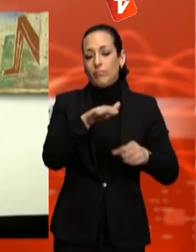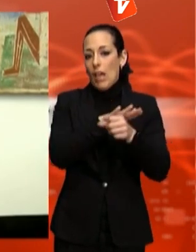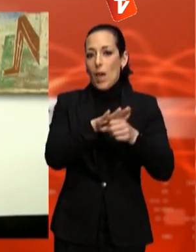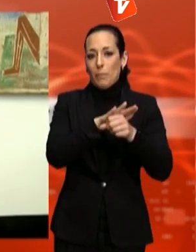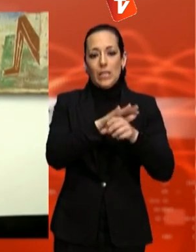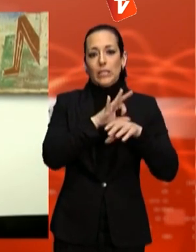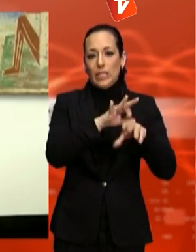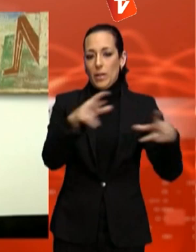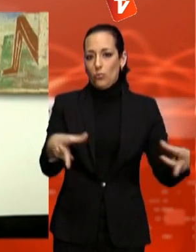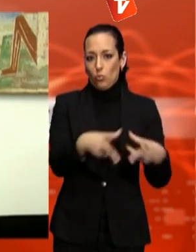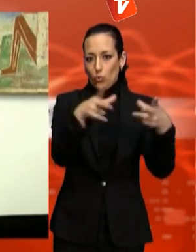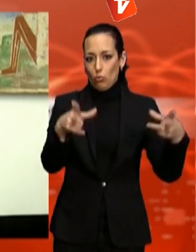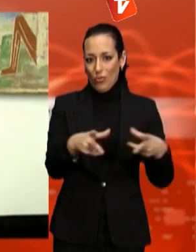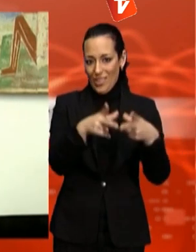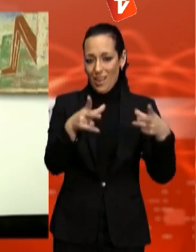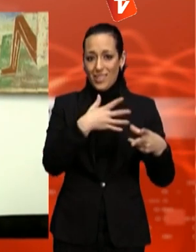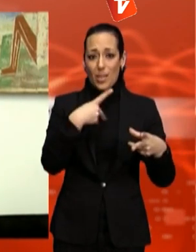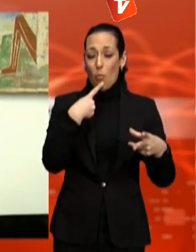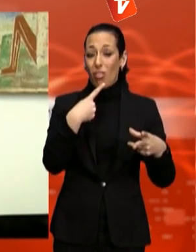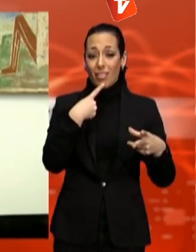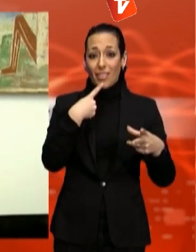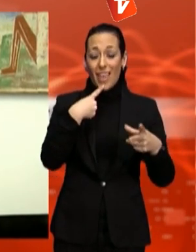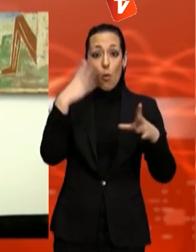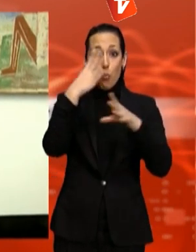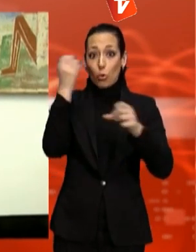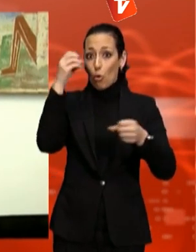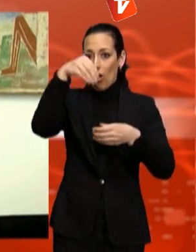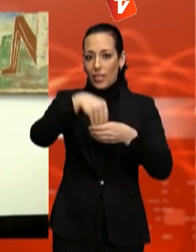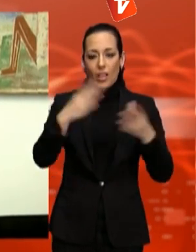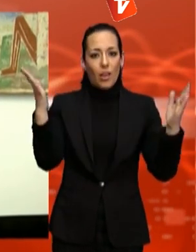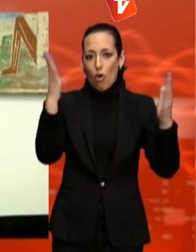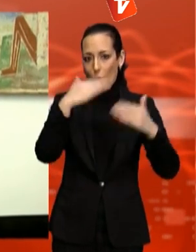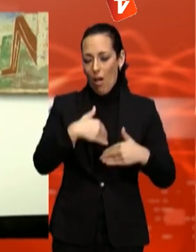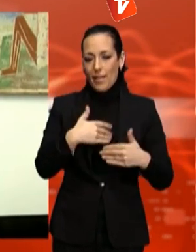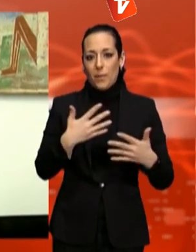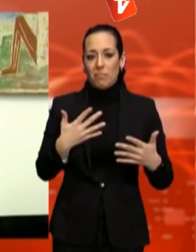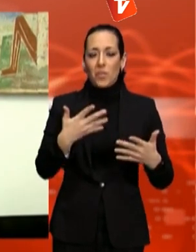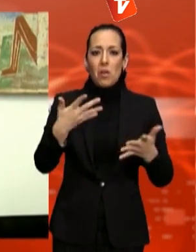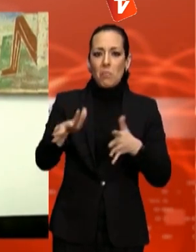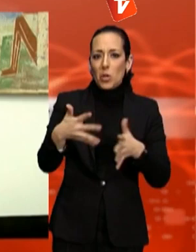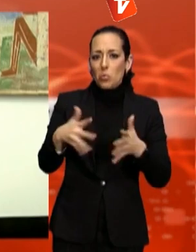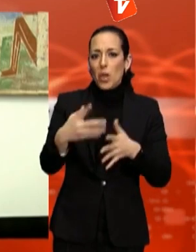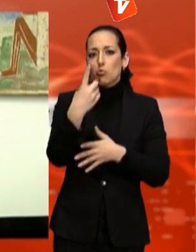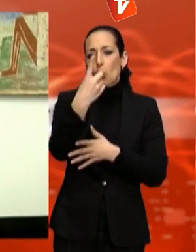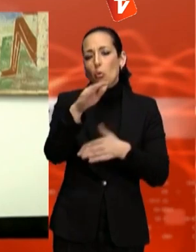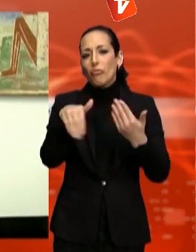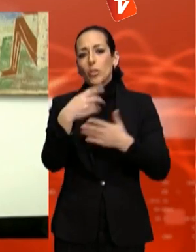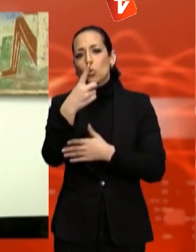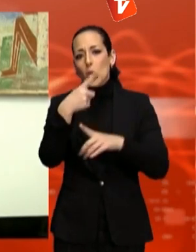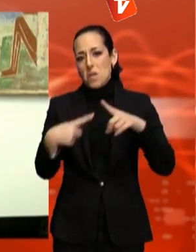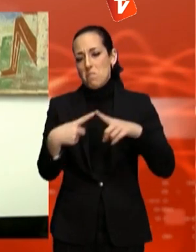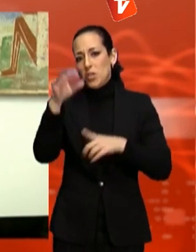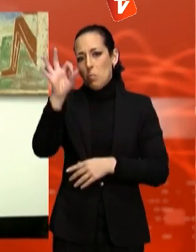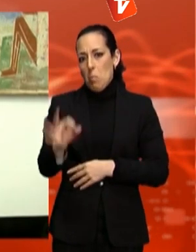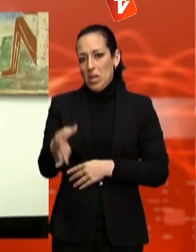percentatge excessivament significatiu, sinó que estén entre l'1 i l'1,5% en aquests